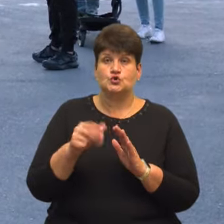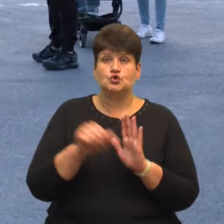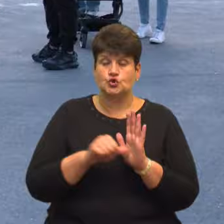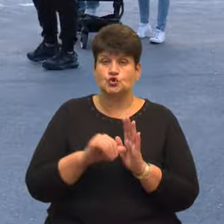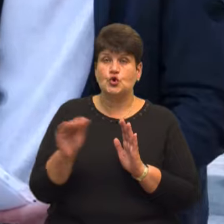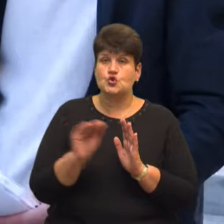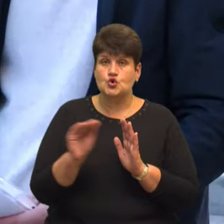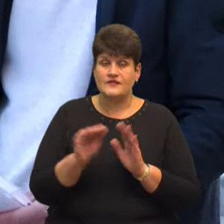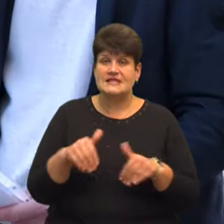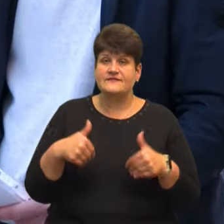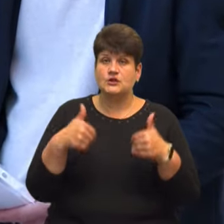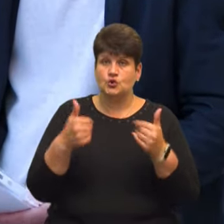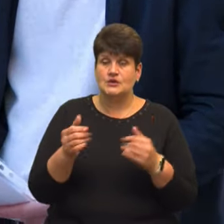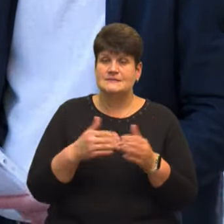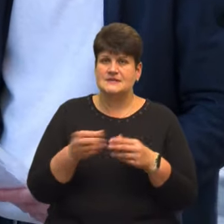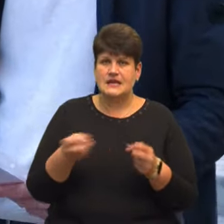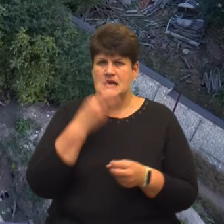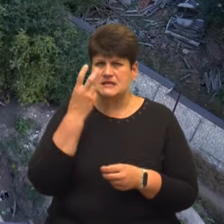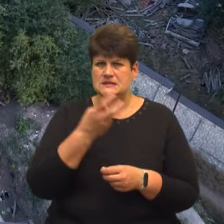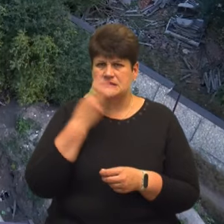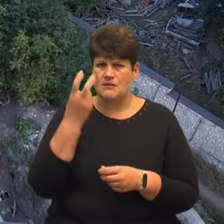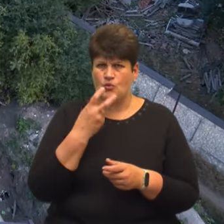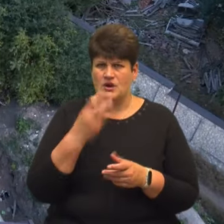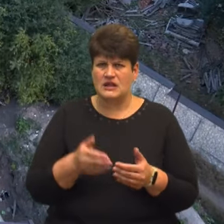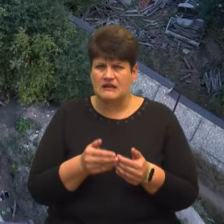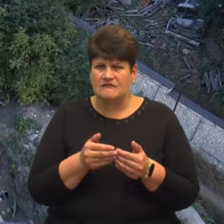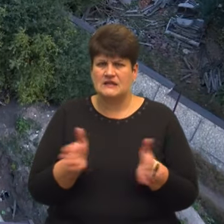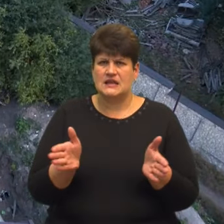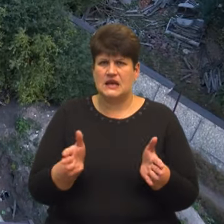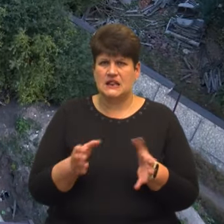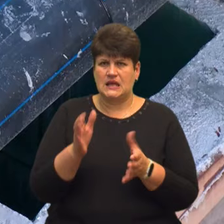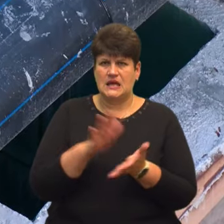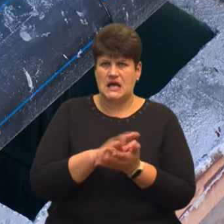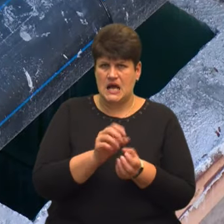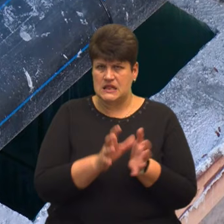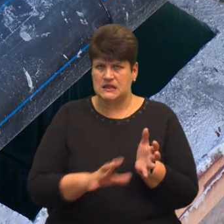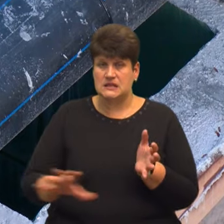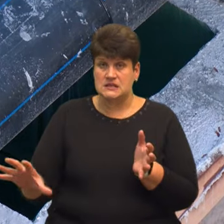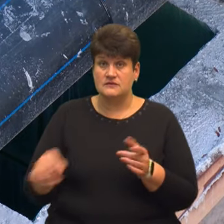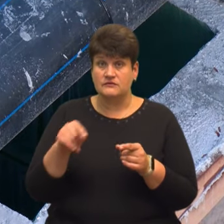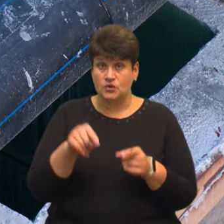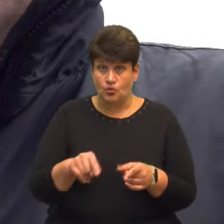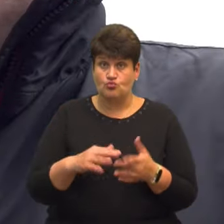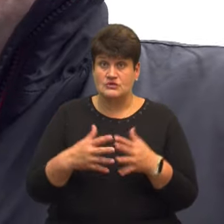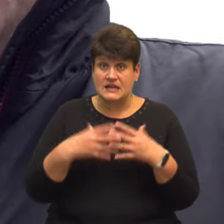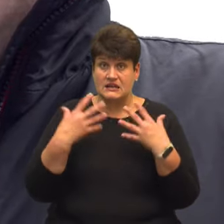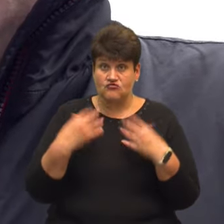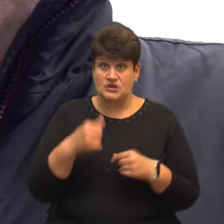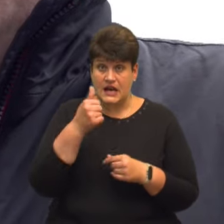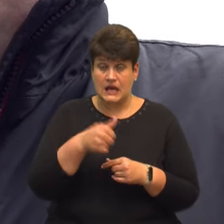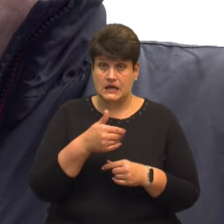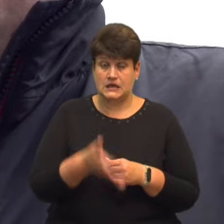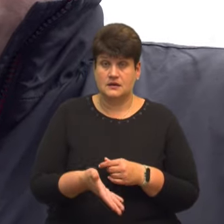спеціалістів через сморід із розритого колектора. Каналізація біля їхнього будинку в такому стані вже рік. Павло